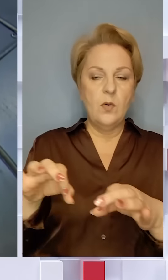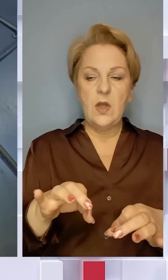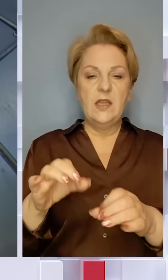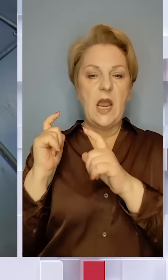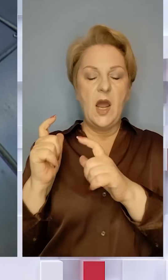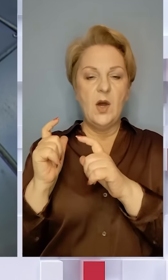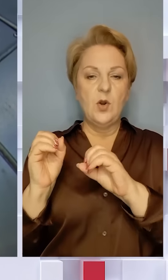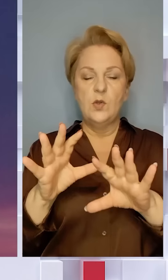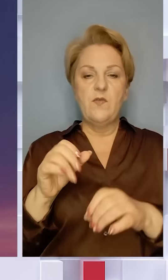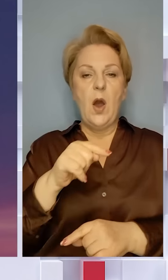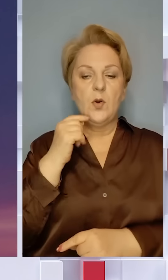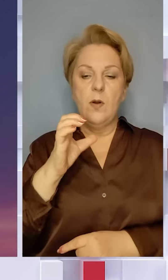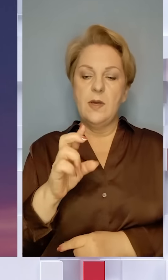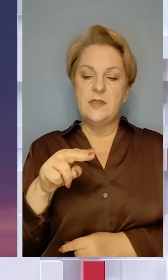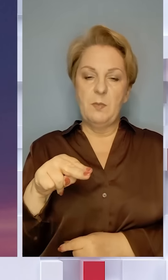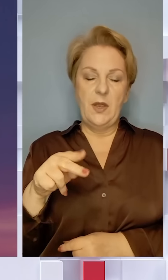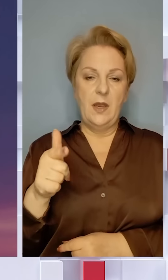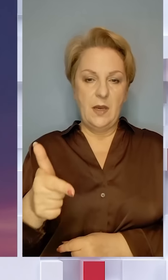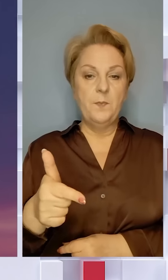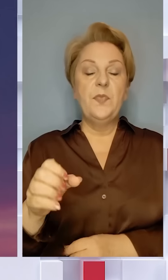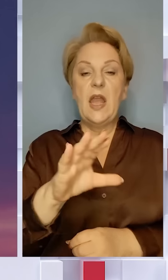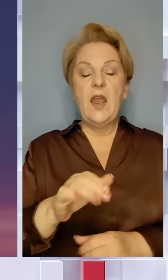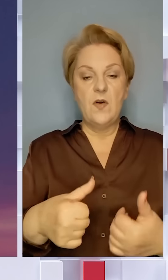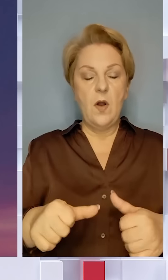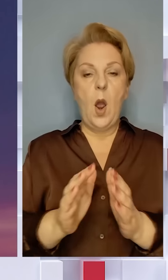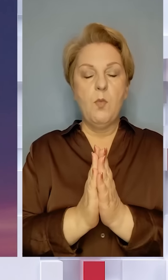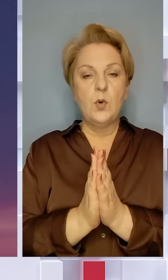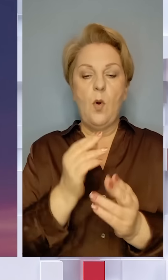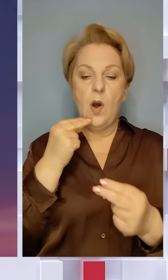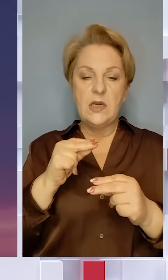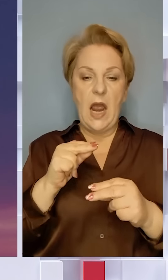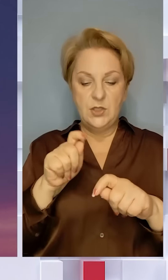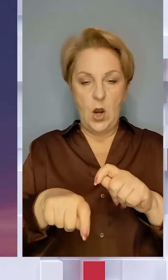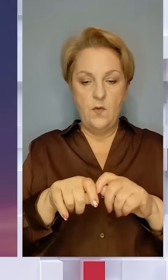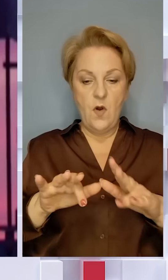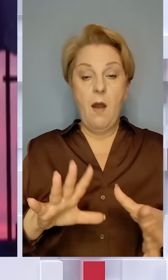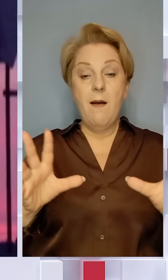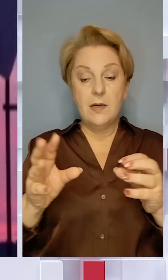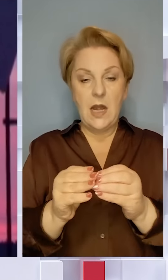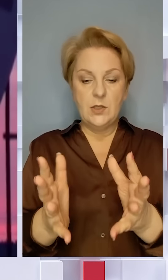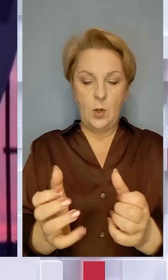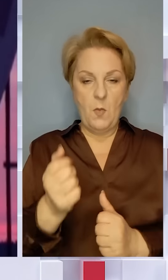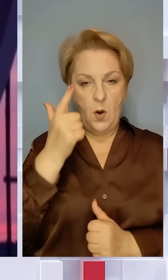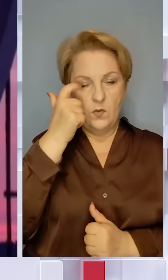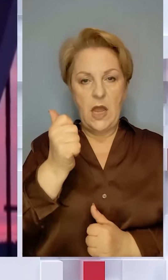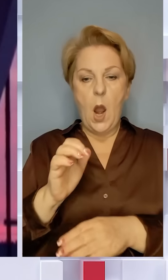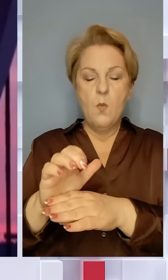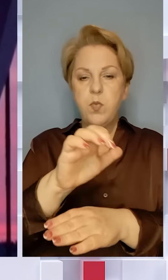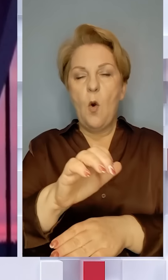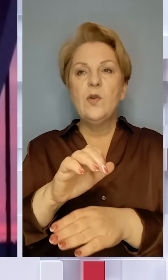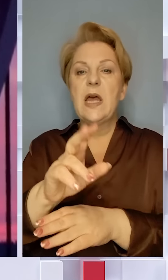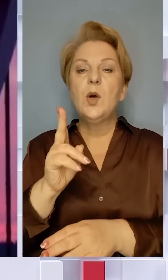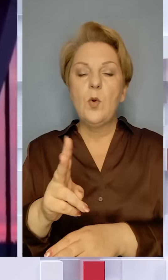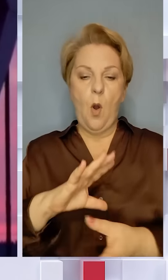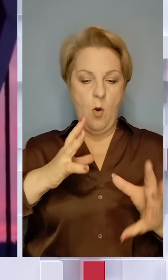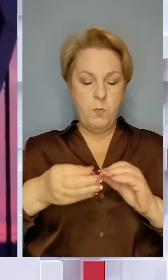розвантаження російського СПГ. Тож Єврокомісію просять краще контролювати процес, а заразом отримувати інформацію про постачальників та